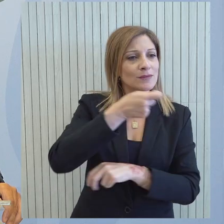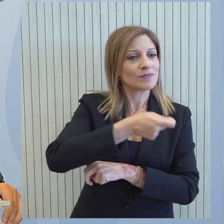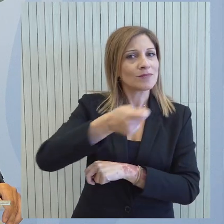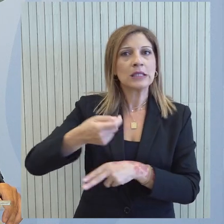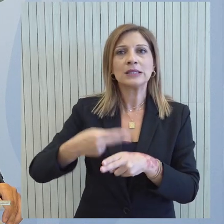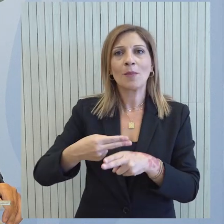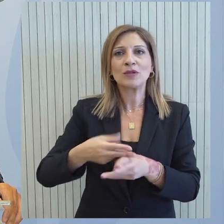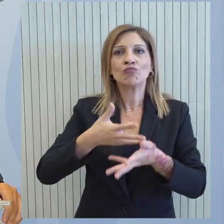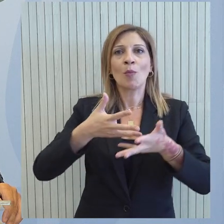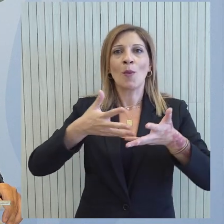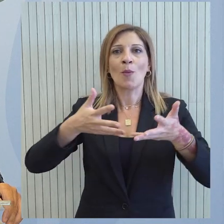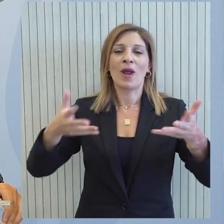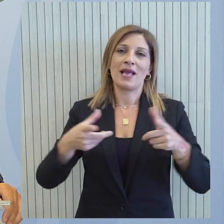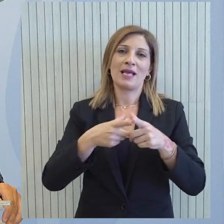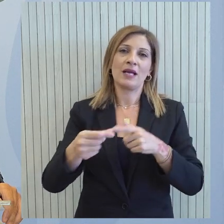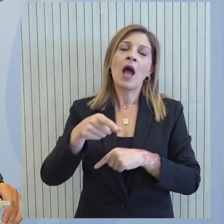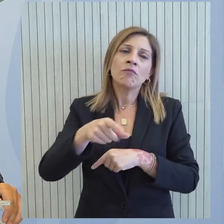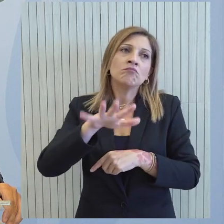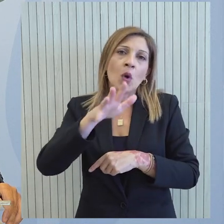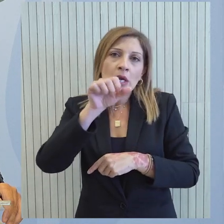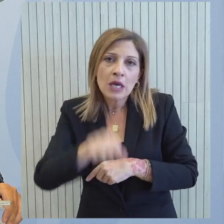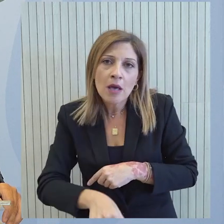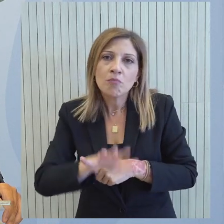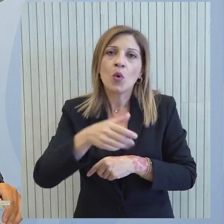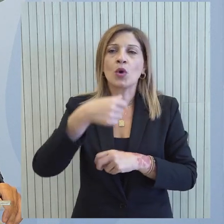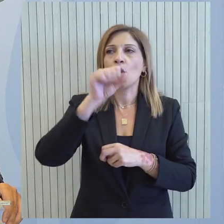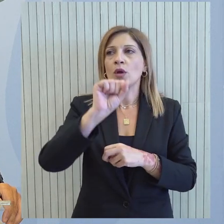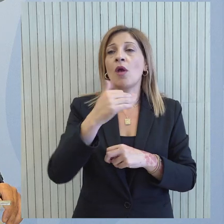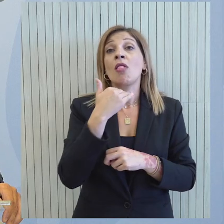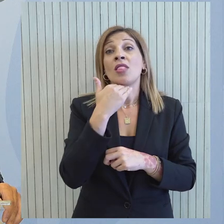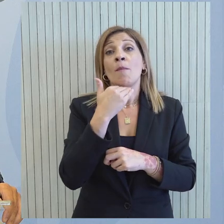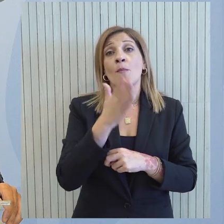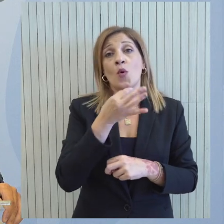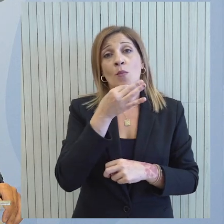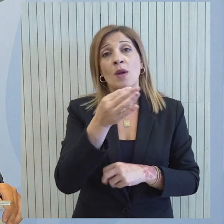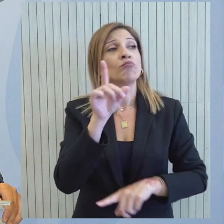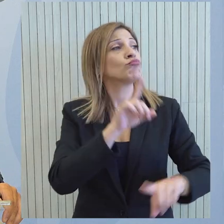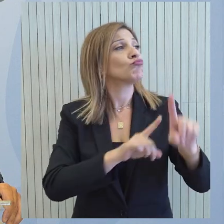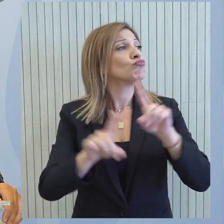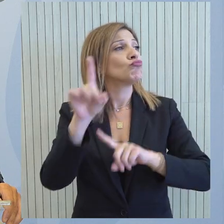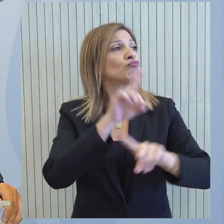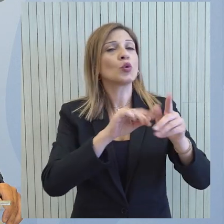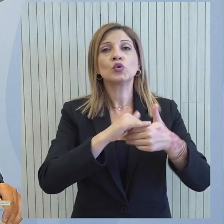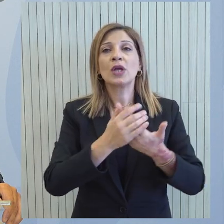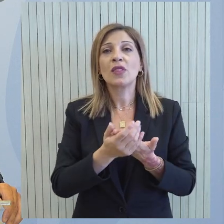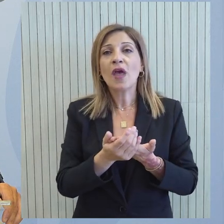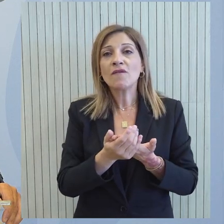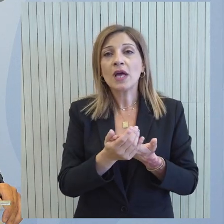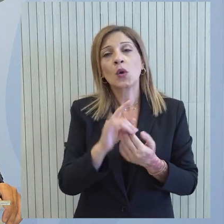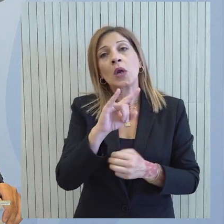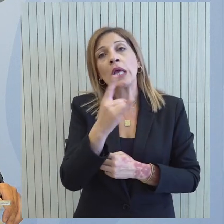σε τέτοιου είδους έργα είναι μια παράμετρος δεν μπορούμε εμείς να προκαταβάλουμε το οποίο θα επιδείξουν